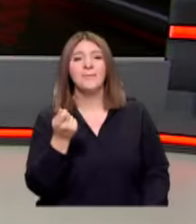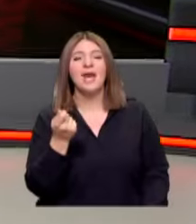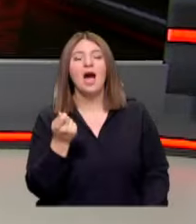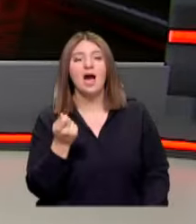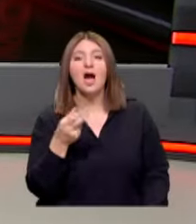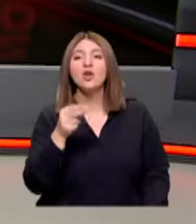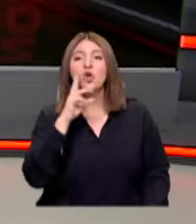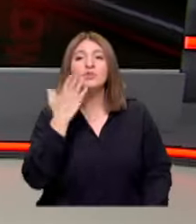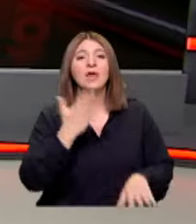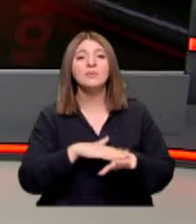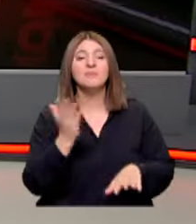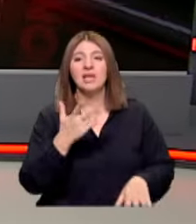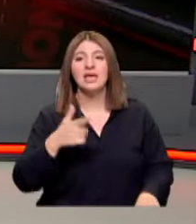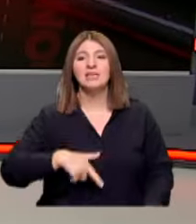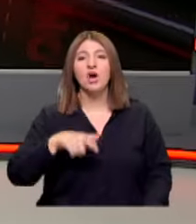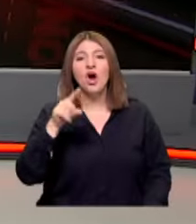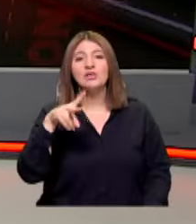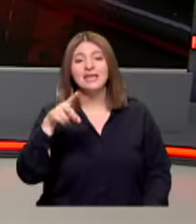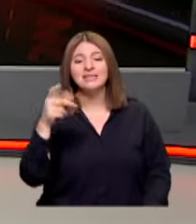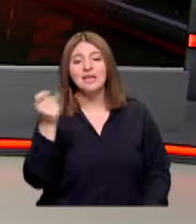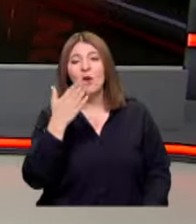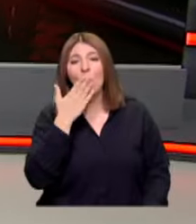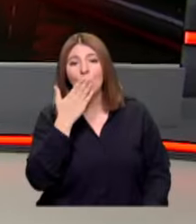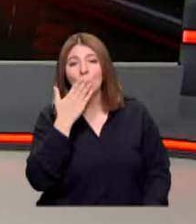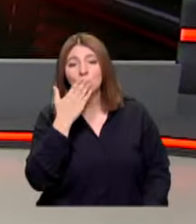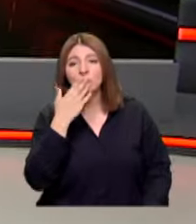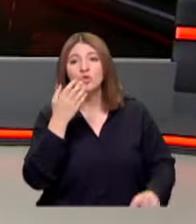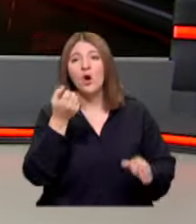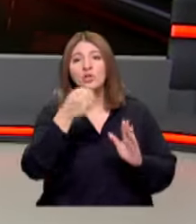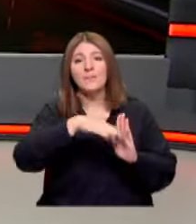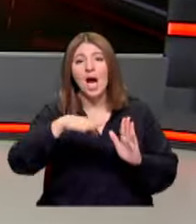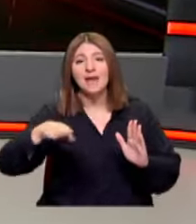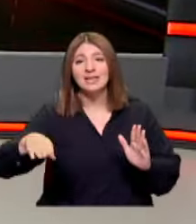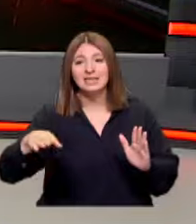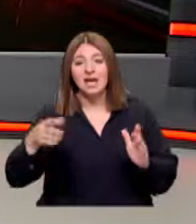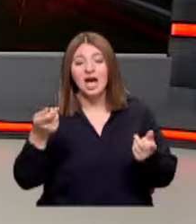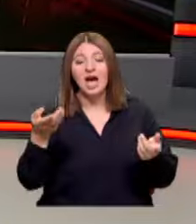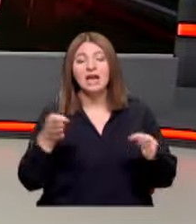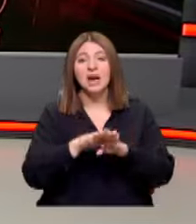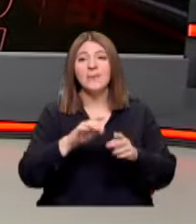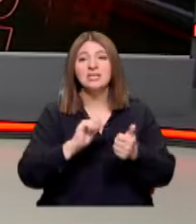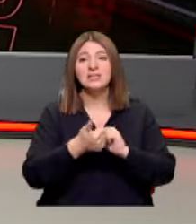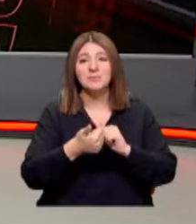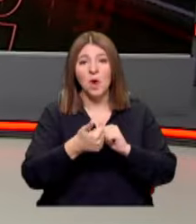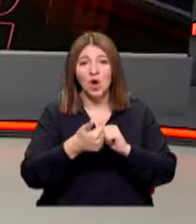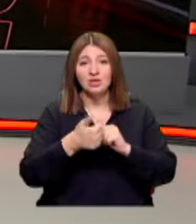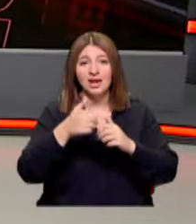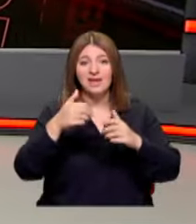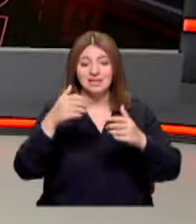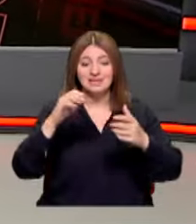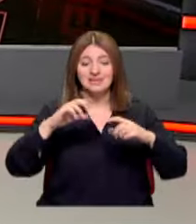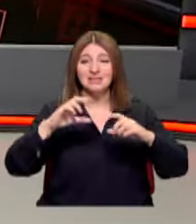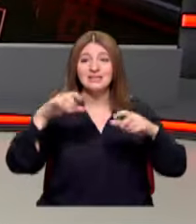En son ne yaptınız? Mesela İzmir'de 18 tane okulun otoparkını Kapalı spor salonunu duvarını dahil